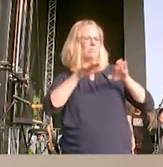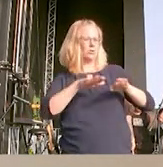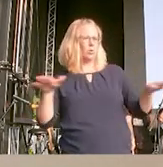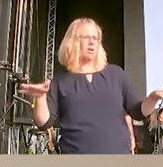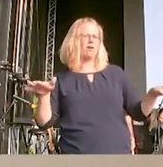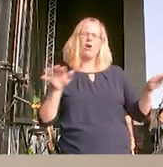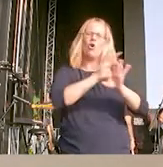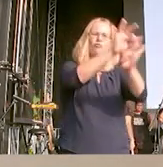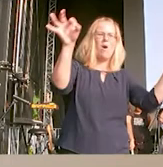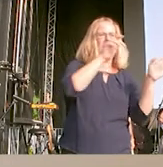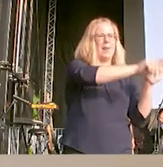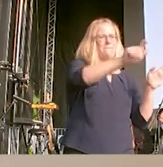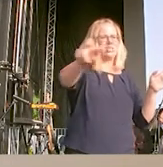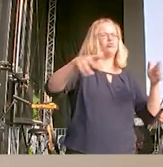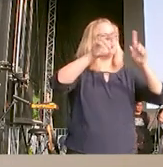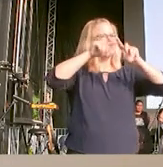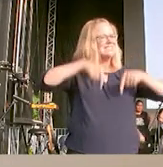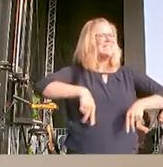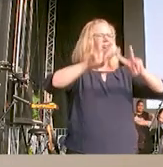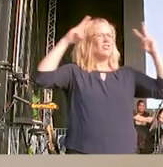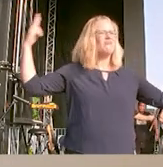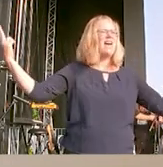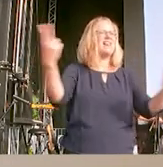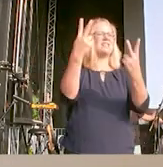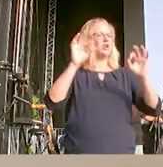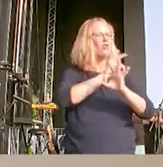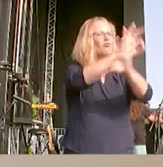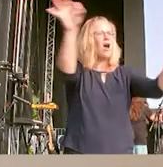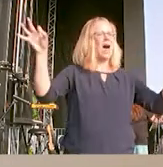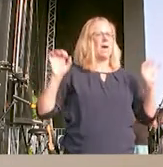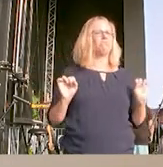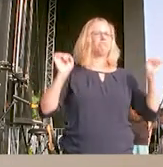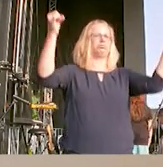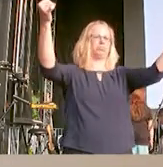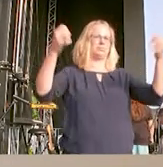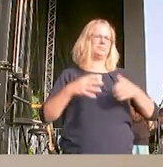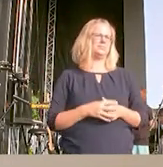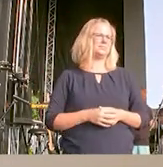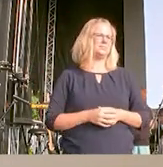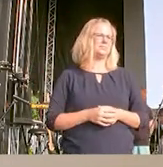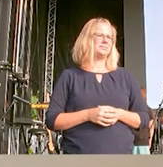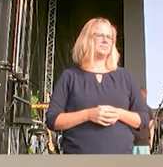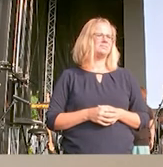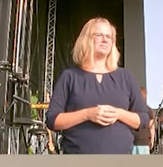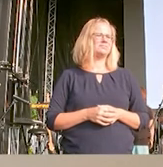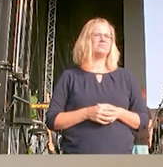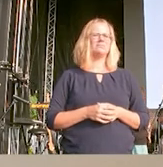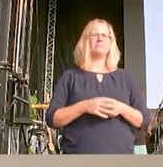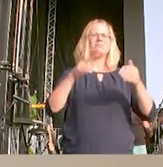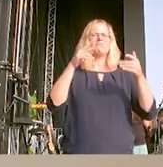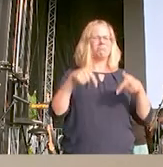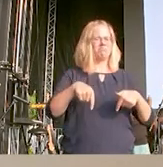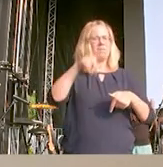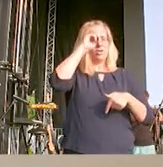Menschen auf diesen unseren Planeten ein. Die Politik muss auch in